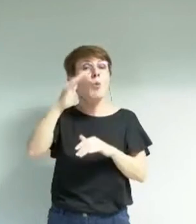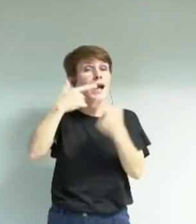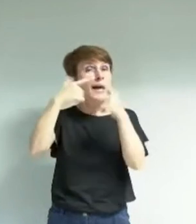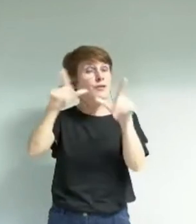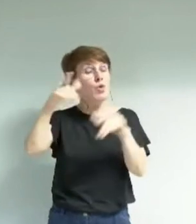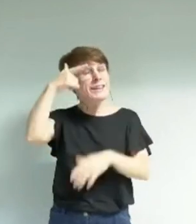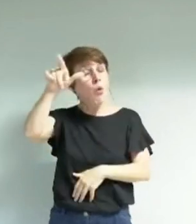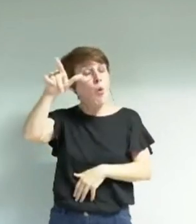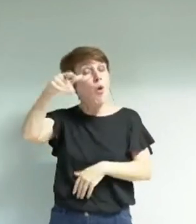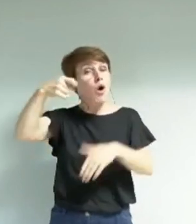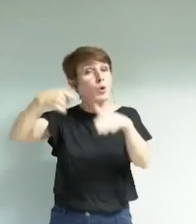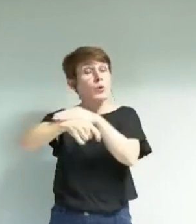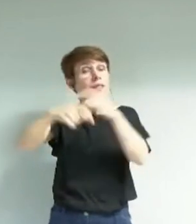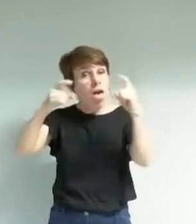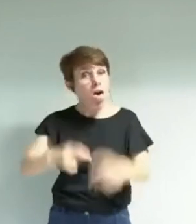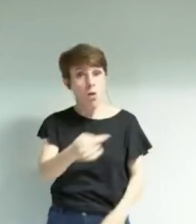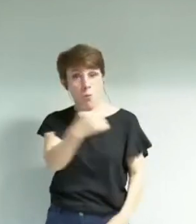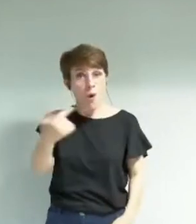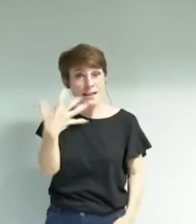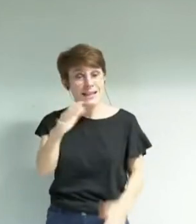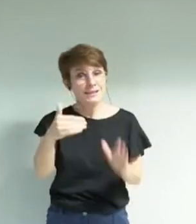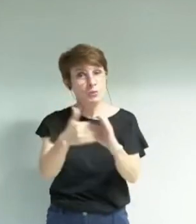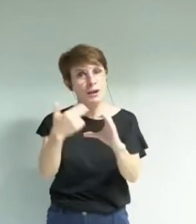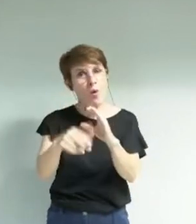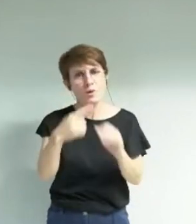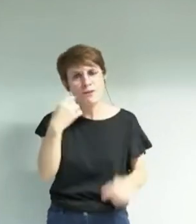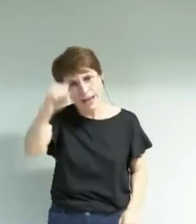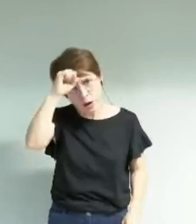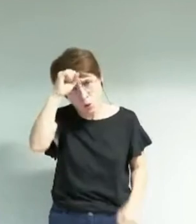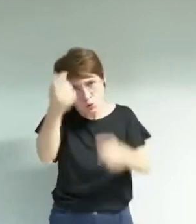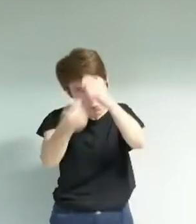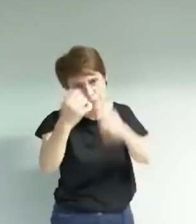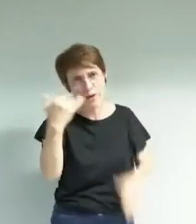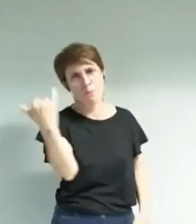vous n'avez aucune leçon à nous donner voilà je vous remercie